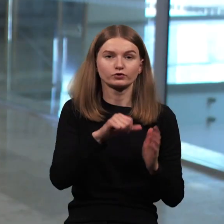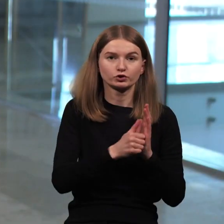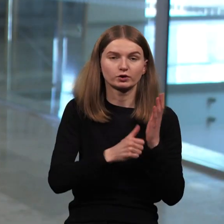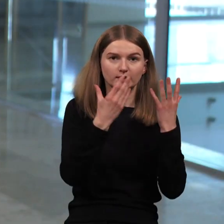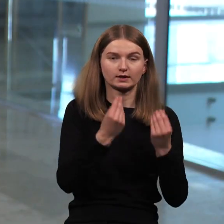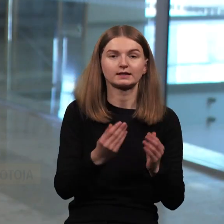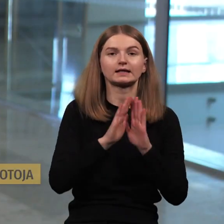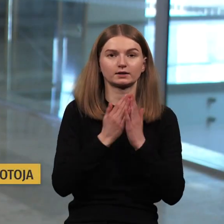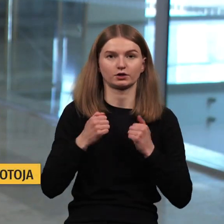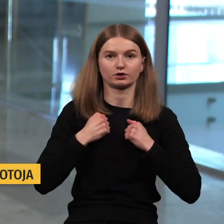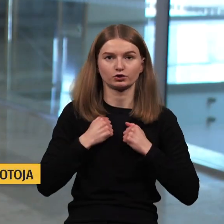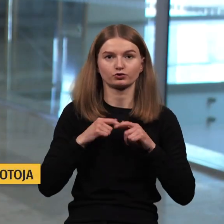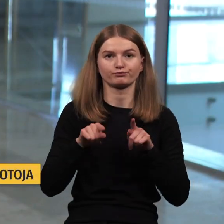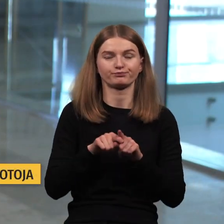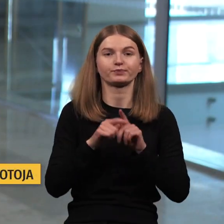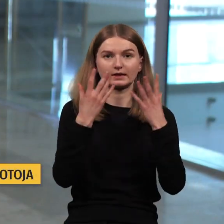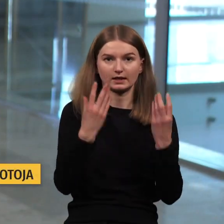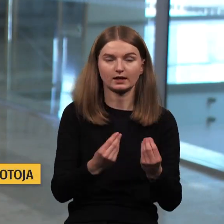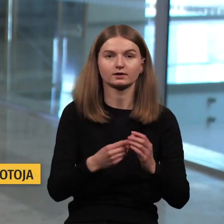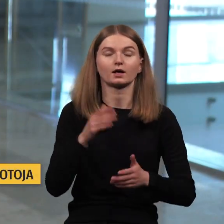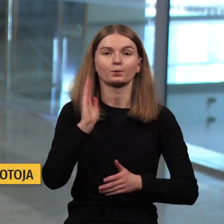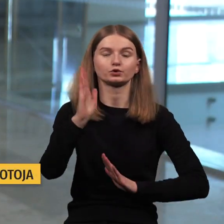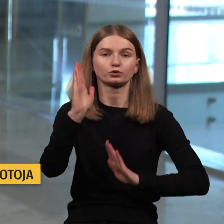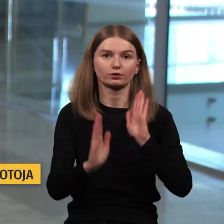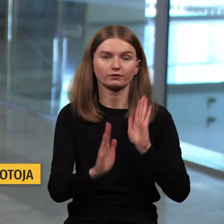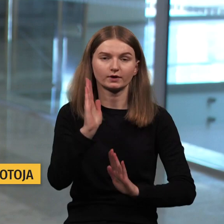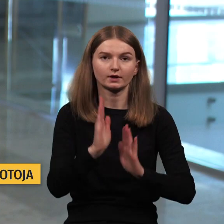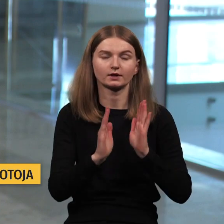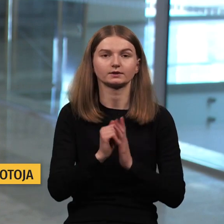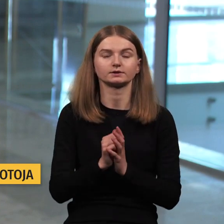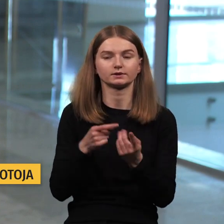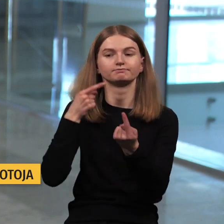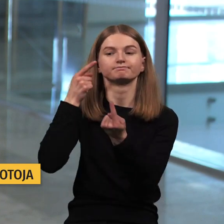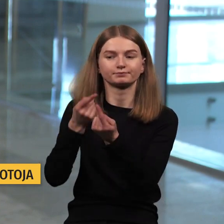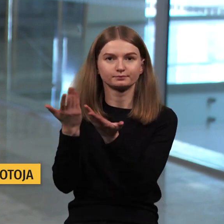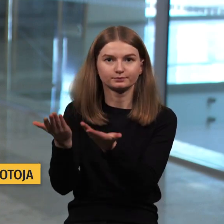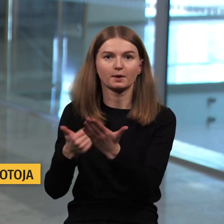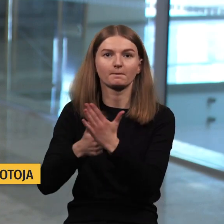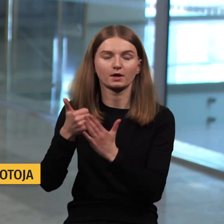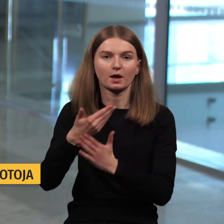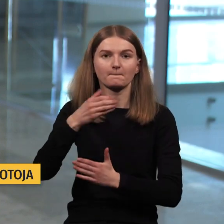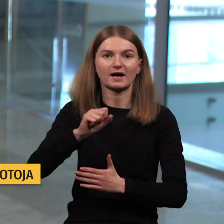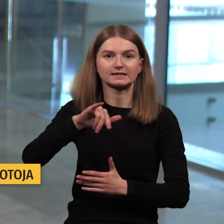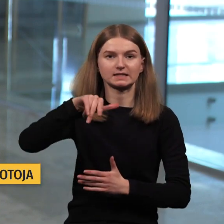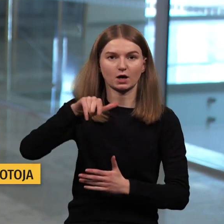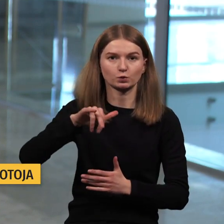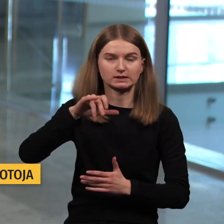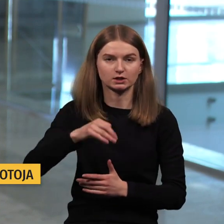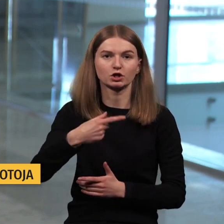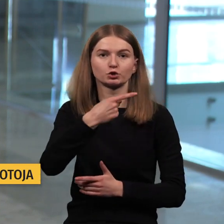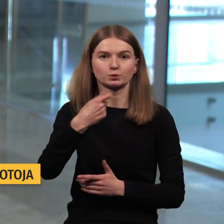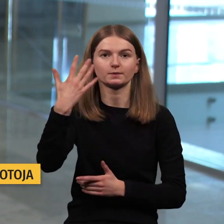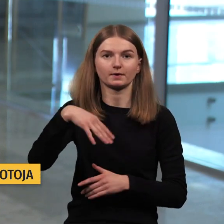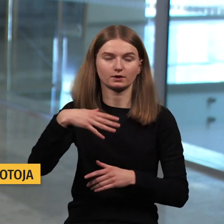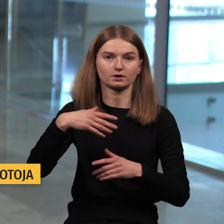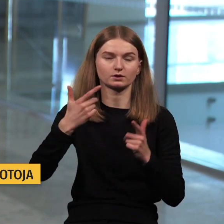turėsim tokį labai ramtų renginį, tai yra konferencijų skirtų Antano Macijauską, 150-osiam gimimą